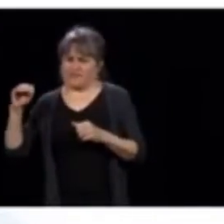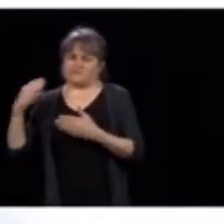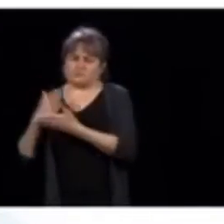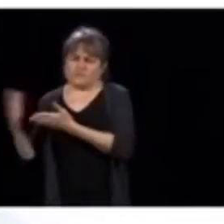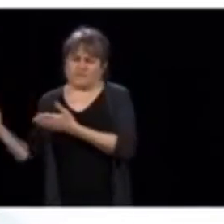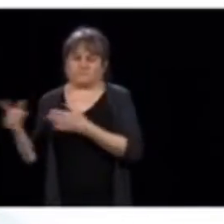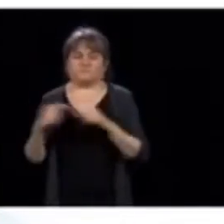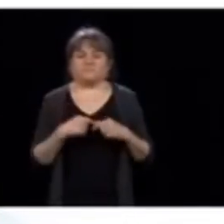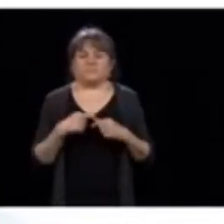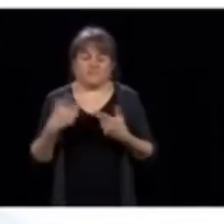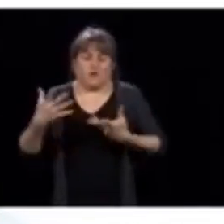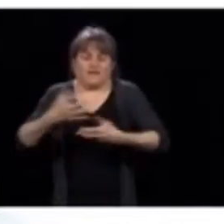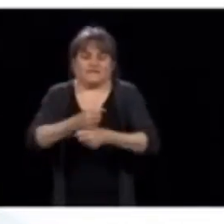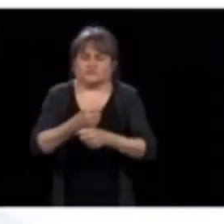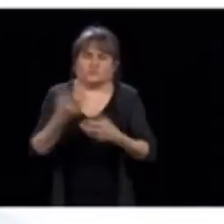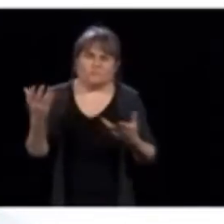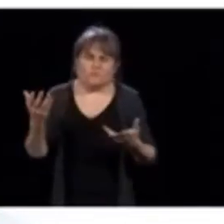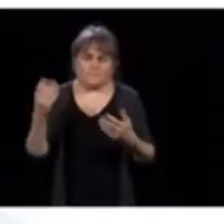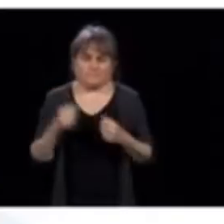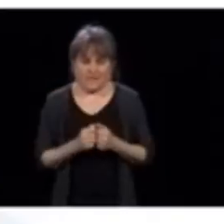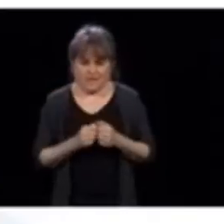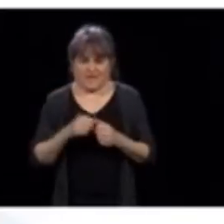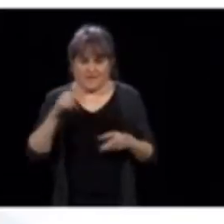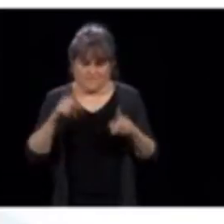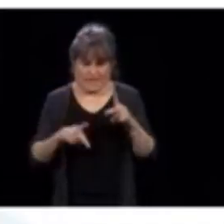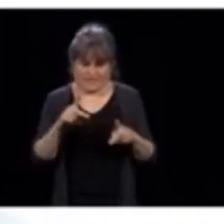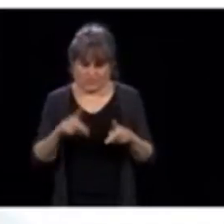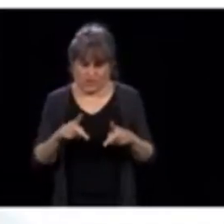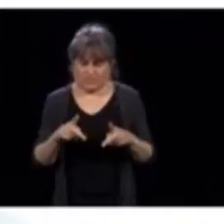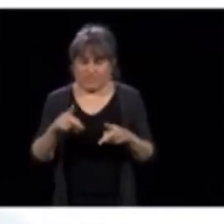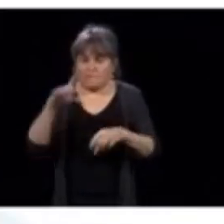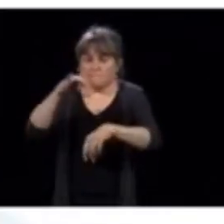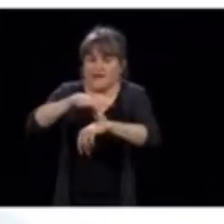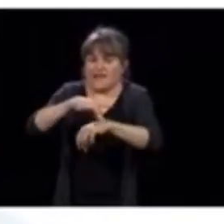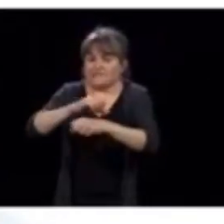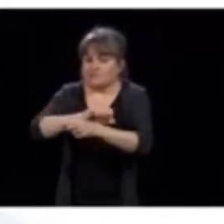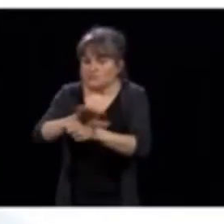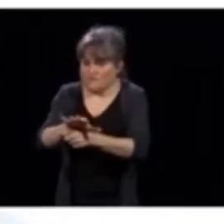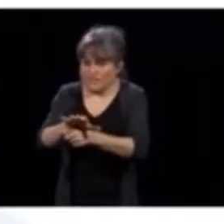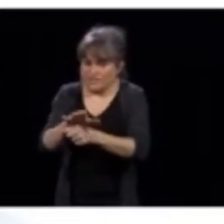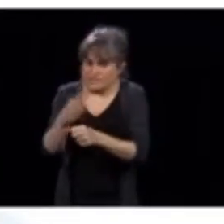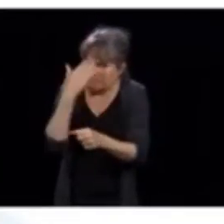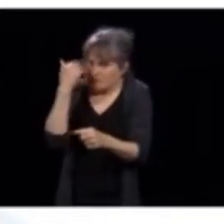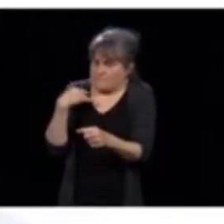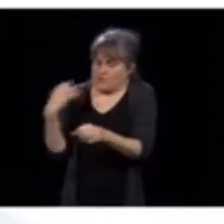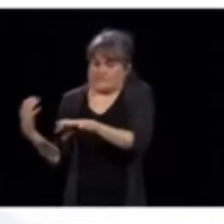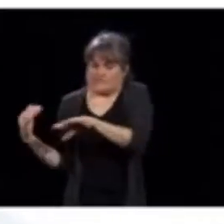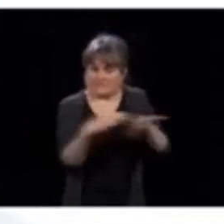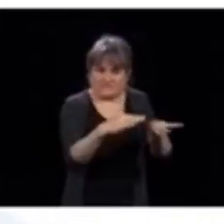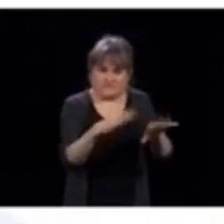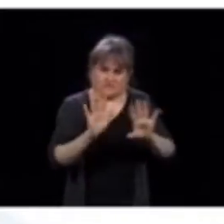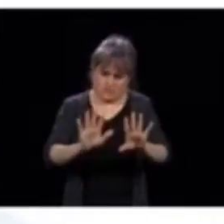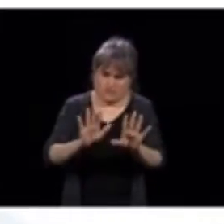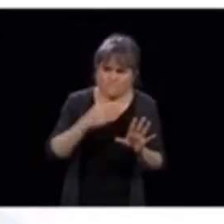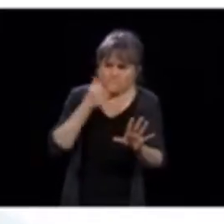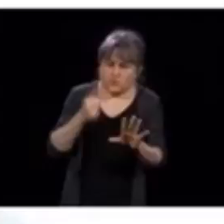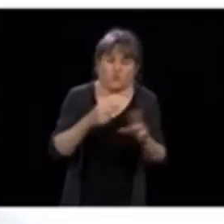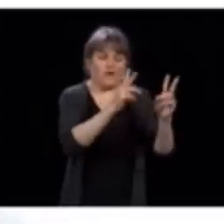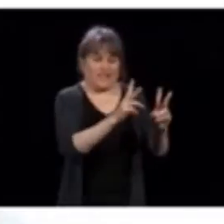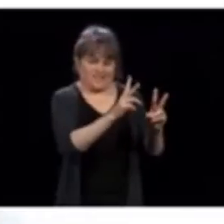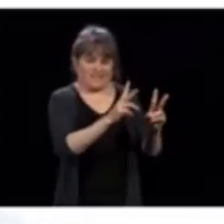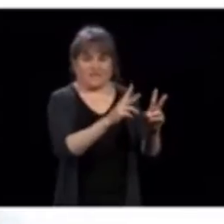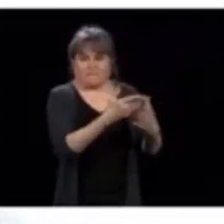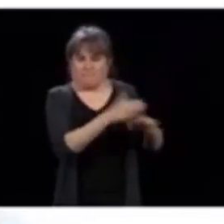face à l'arrivée de potentiels patients COVID-19, délesté une partie des activités depuis quatre semaines,